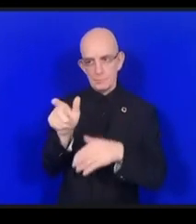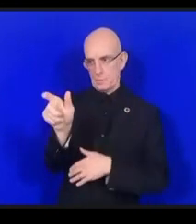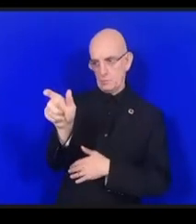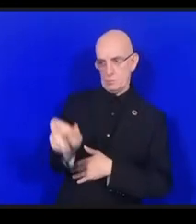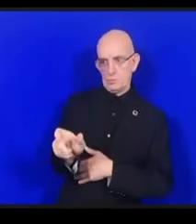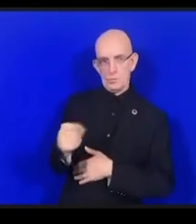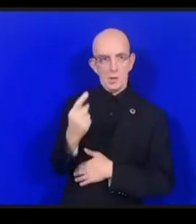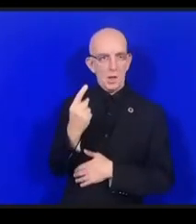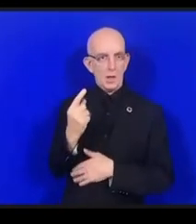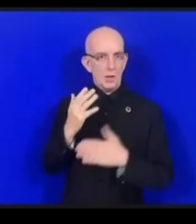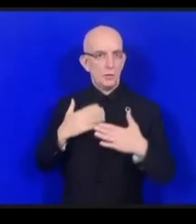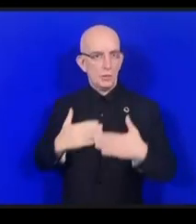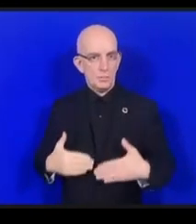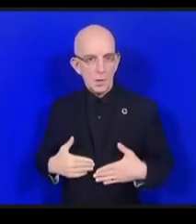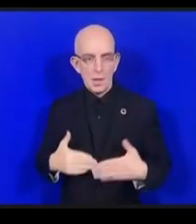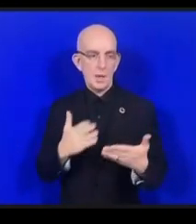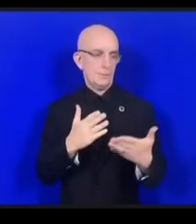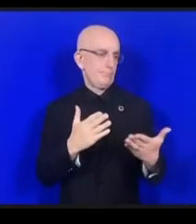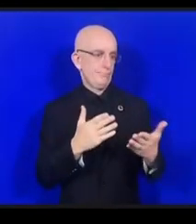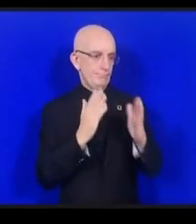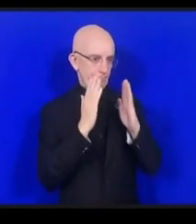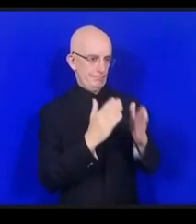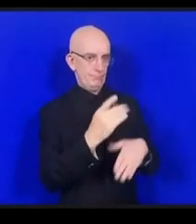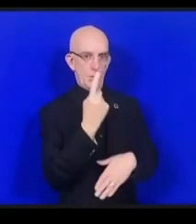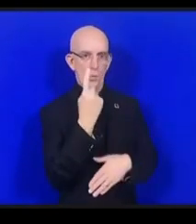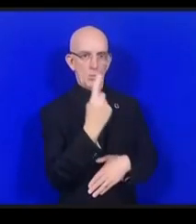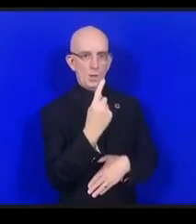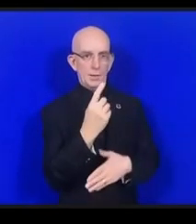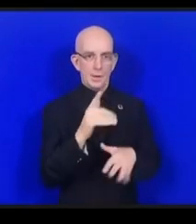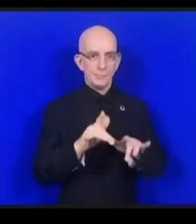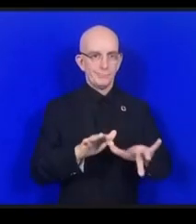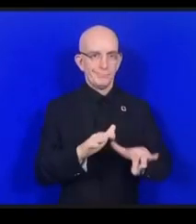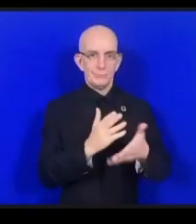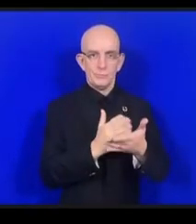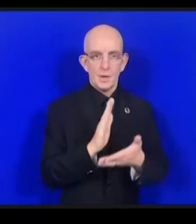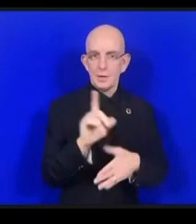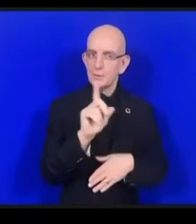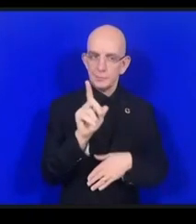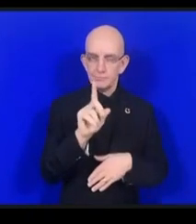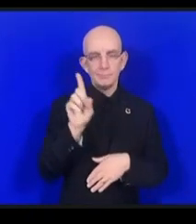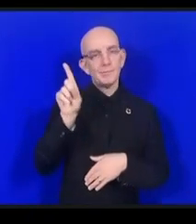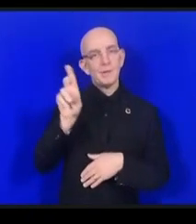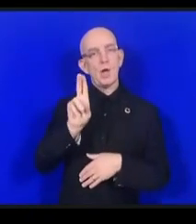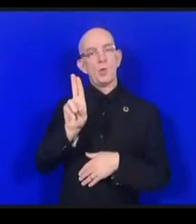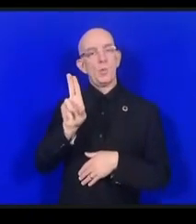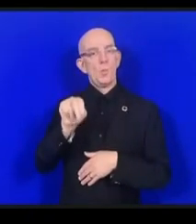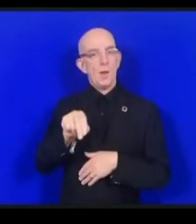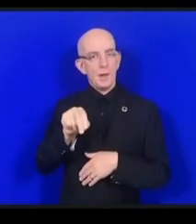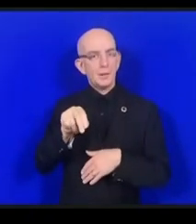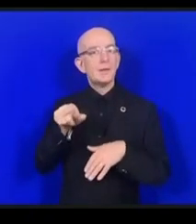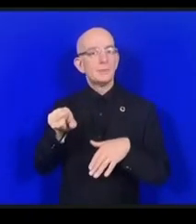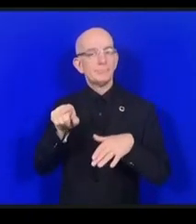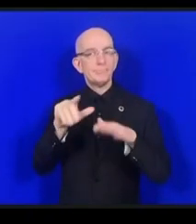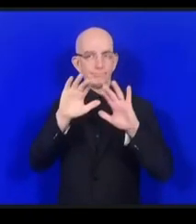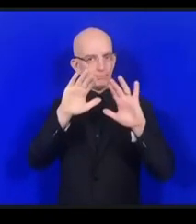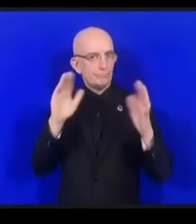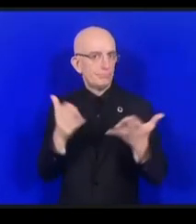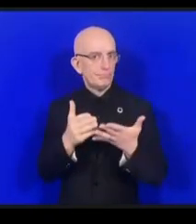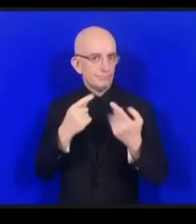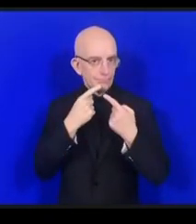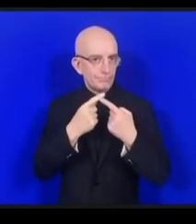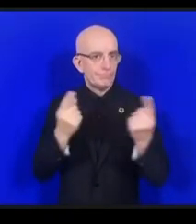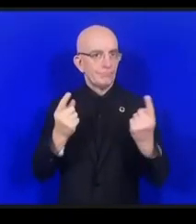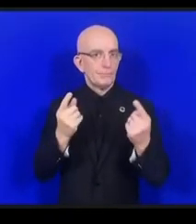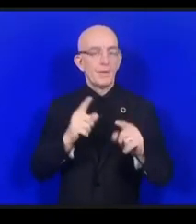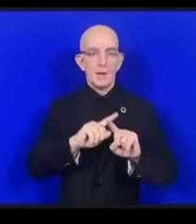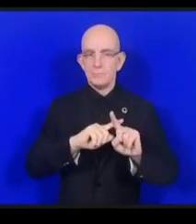universelle des Nations Unies. Deuxièmement, toutes les coalitions travaillent en direction de l'atteinte des ODD pour accélérer